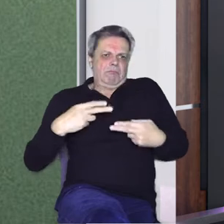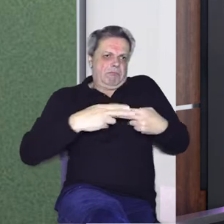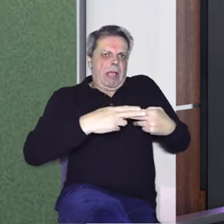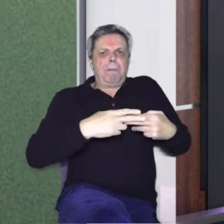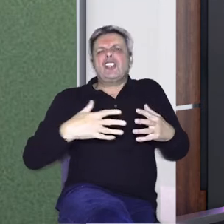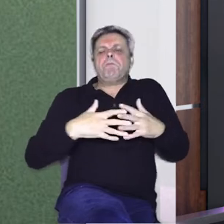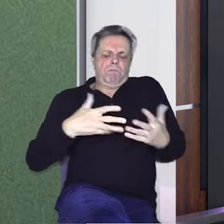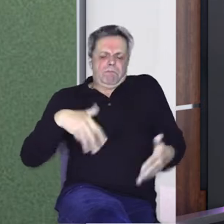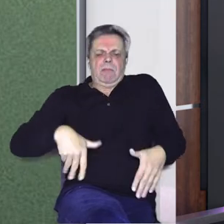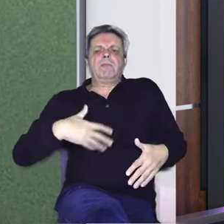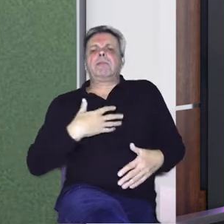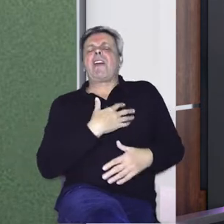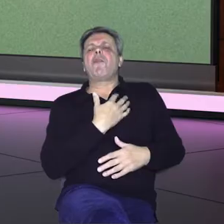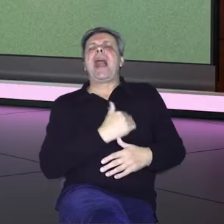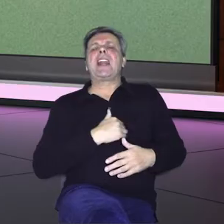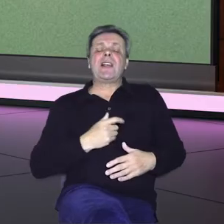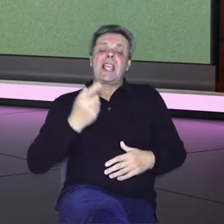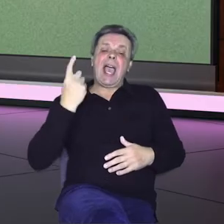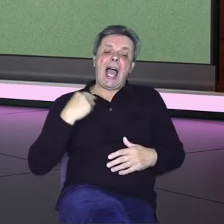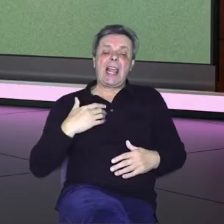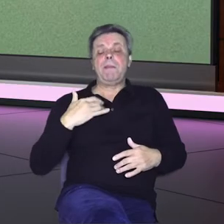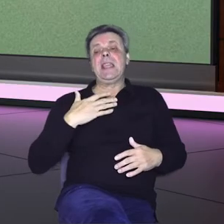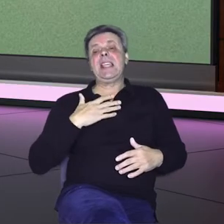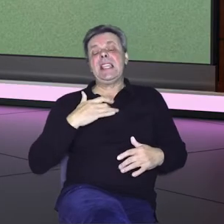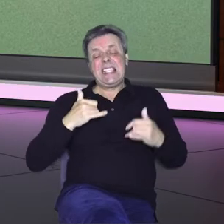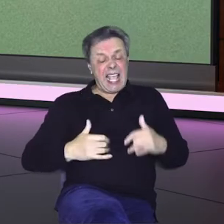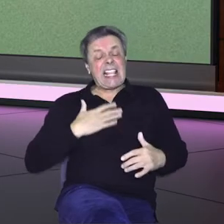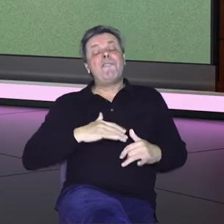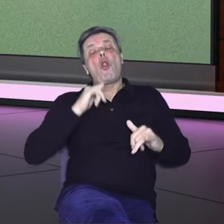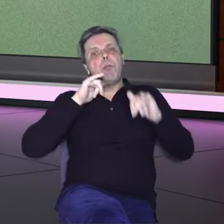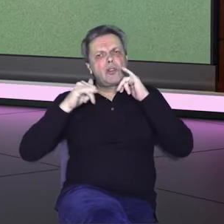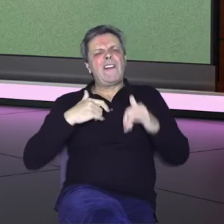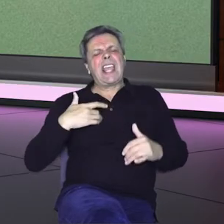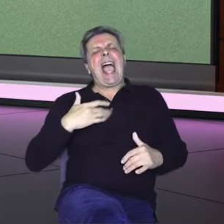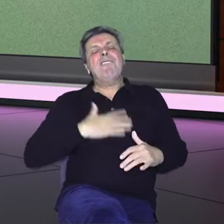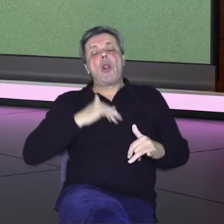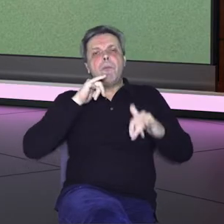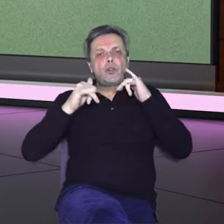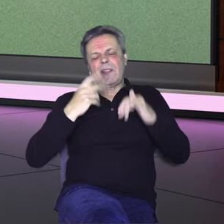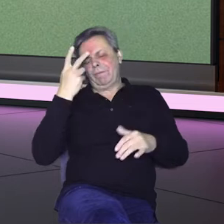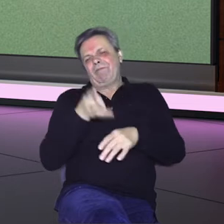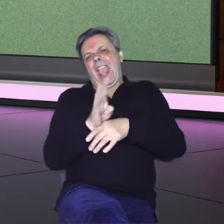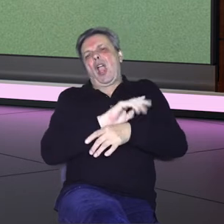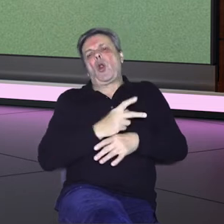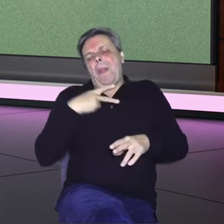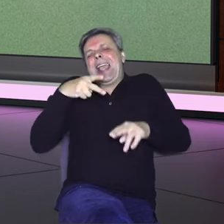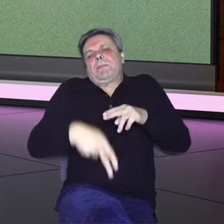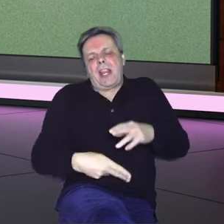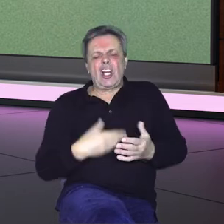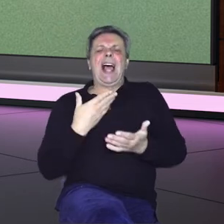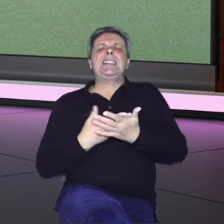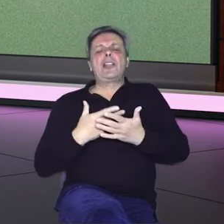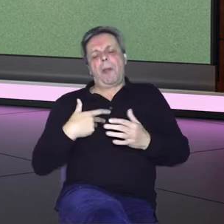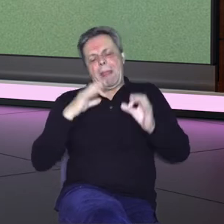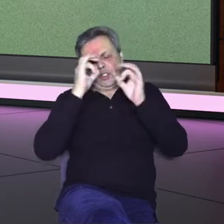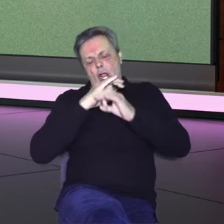Hrvatskoj, naravno. Ali bih i sad trenutno volio putovati. Iako volim putovati, ali je naravno korona to sve spriječila. Zbog toga